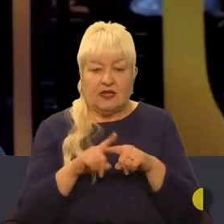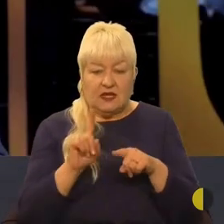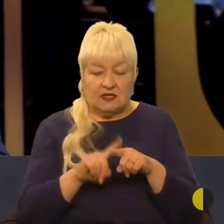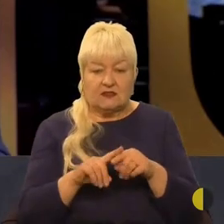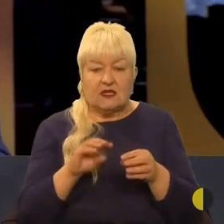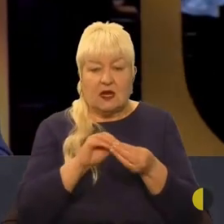вирішення.